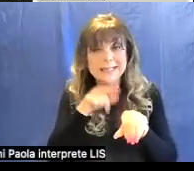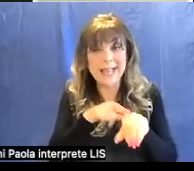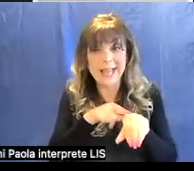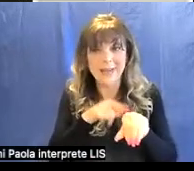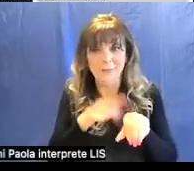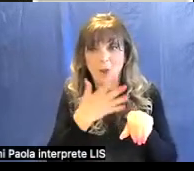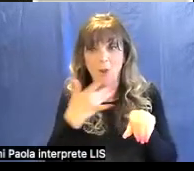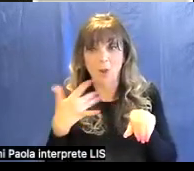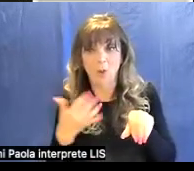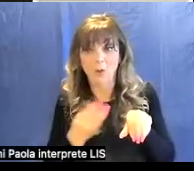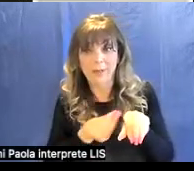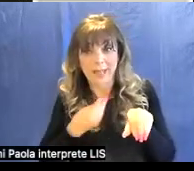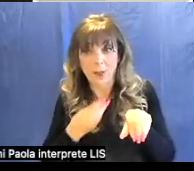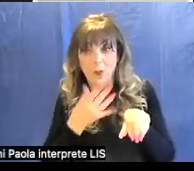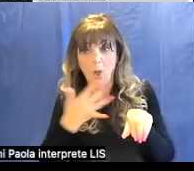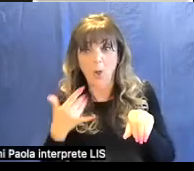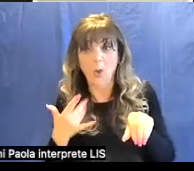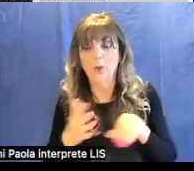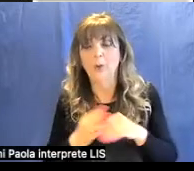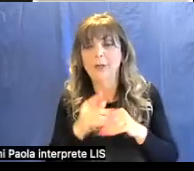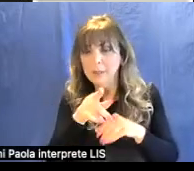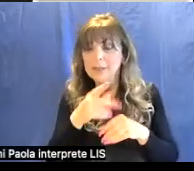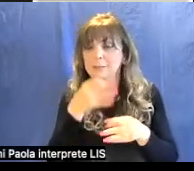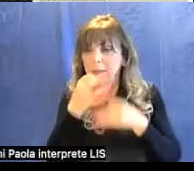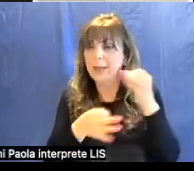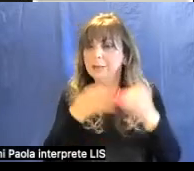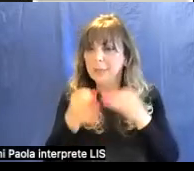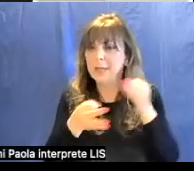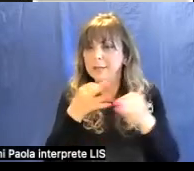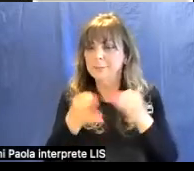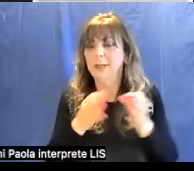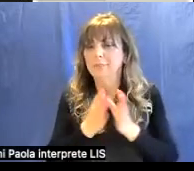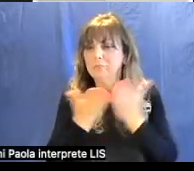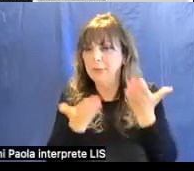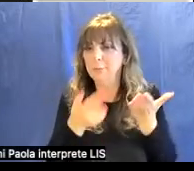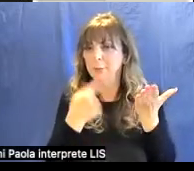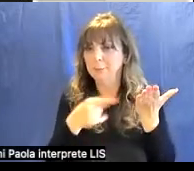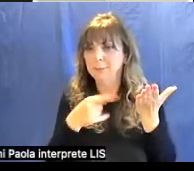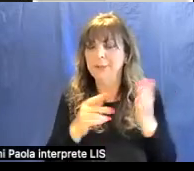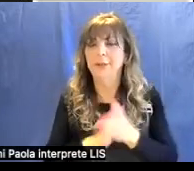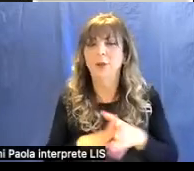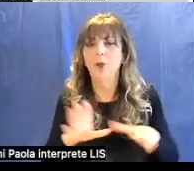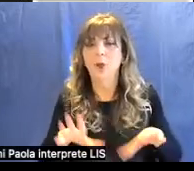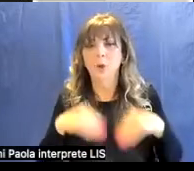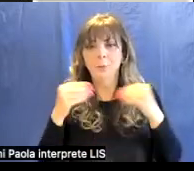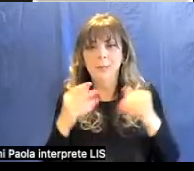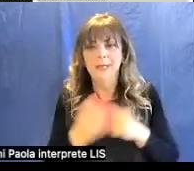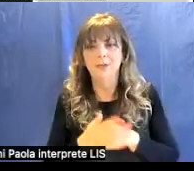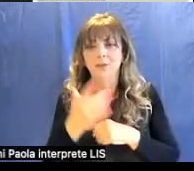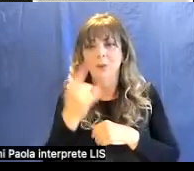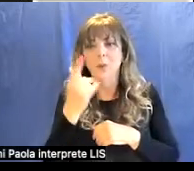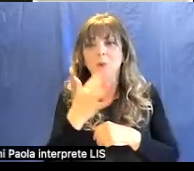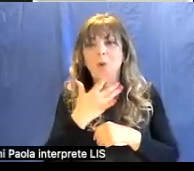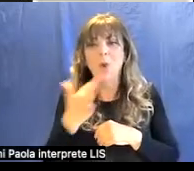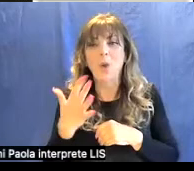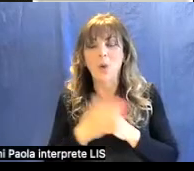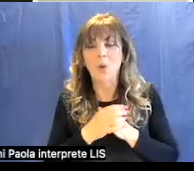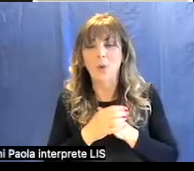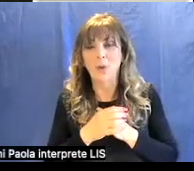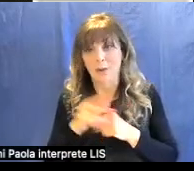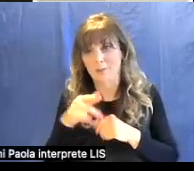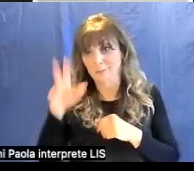e quindi incomincierei ovviamente da uno dei colori più più